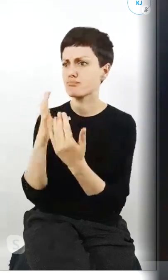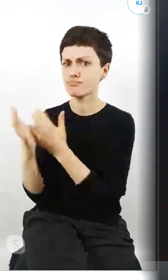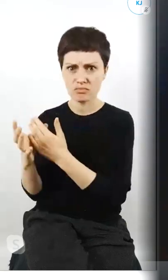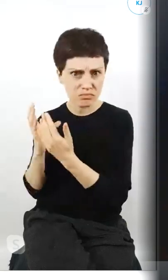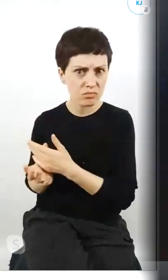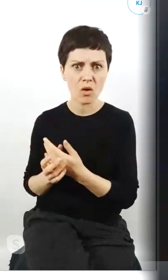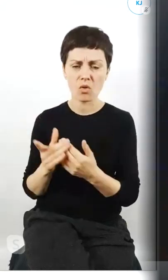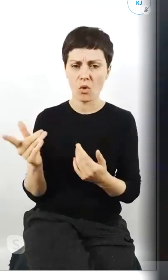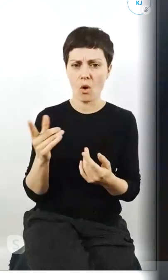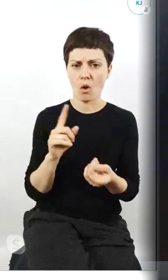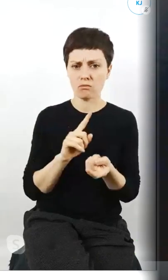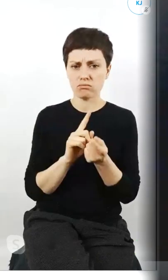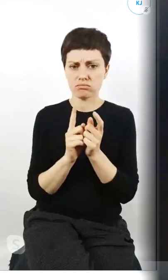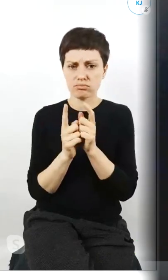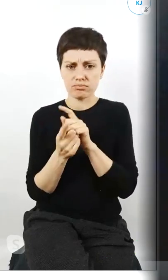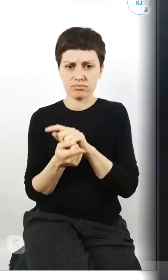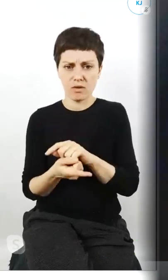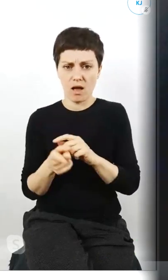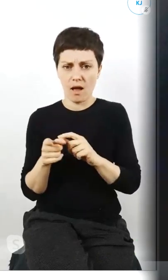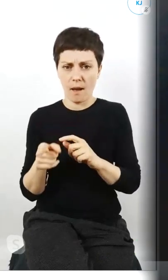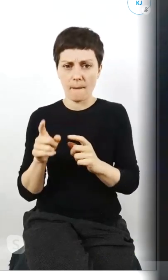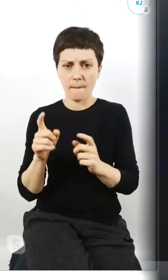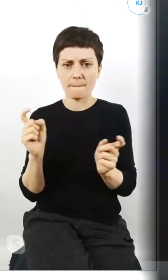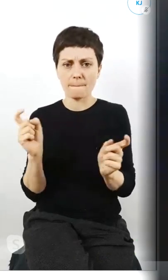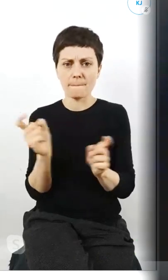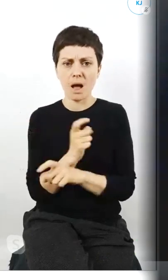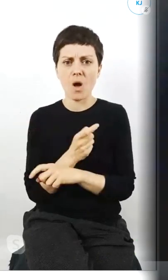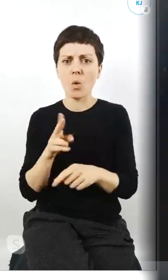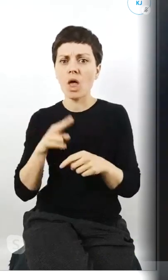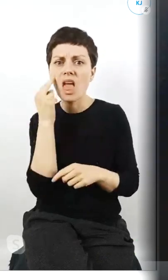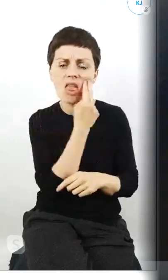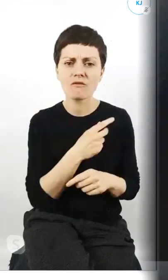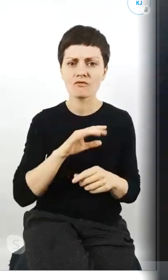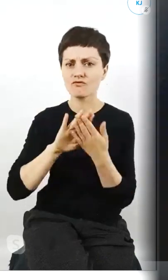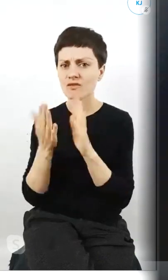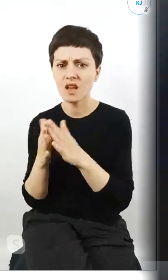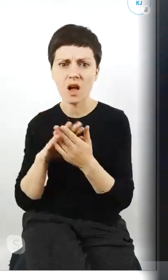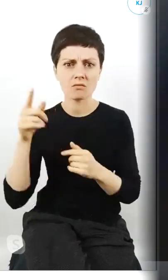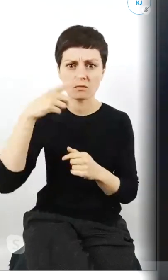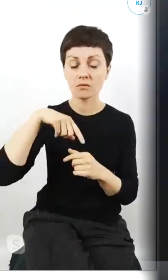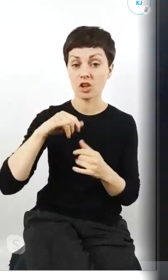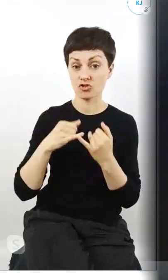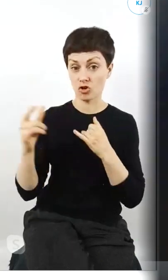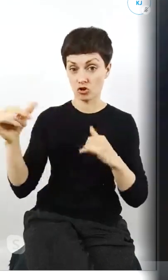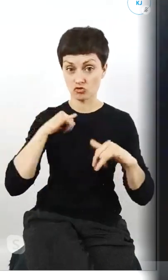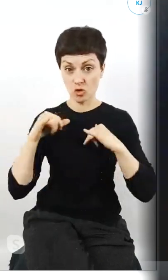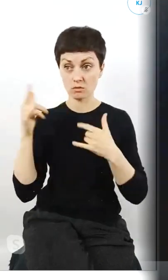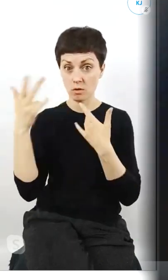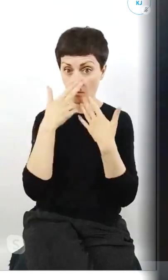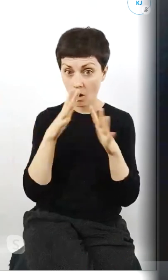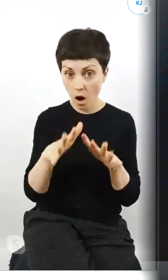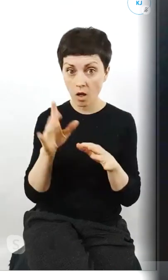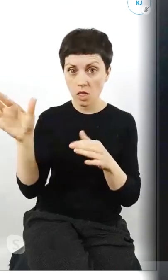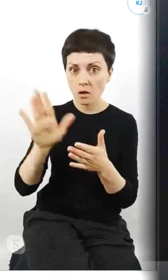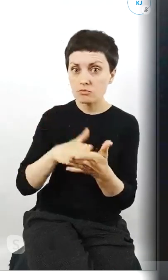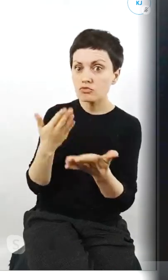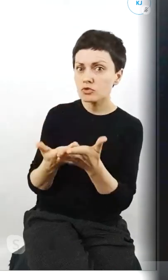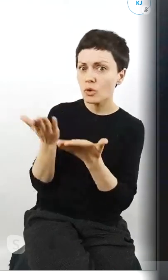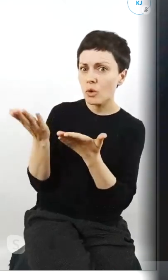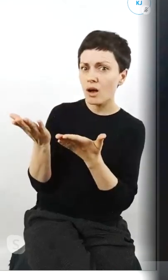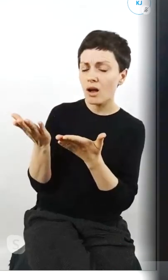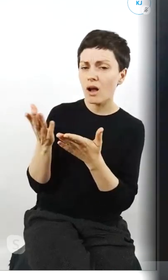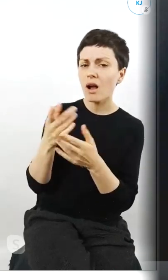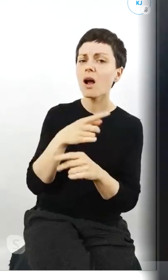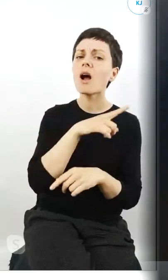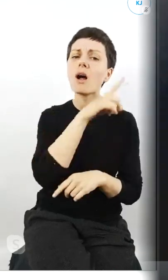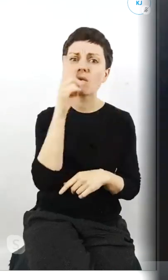nienawidzą wszystkich i jeżeli rządzący dają taki przykład do ludzi to w jaki sposób ludzie